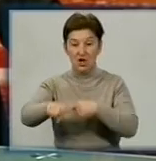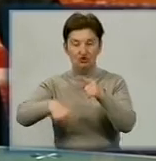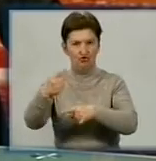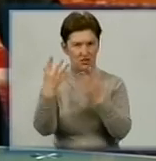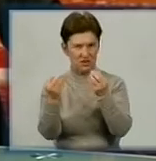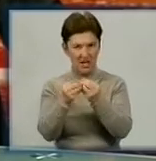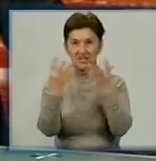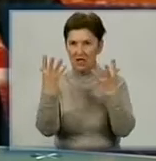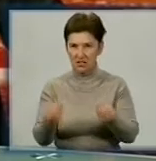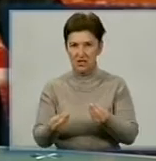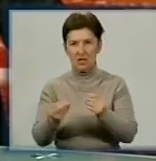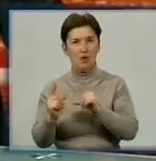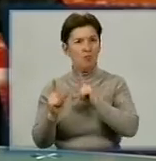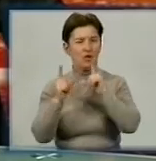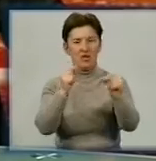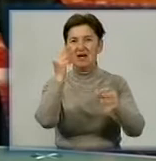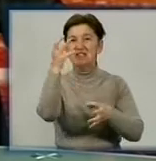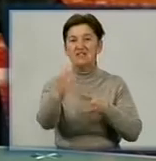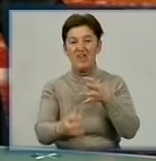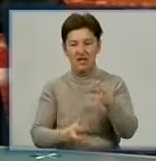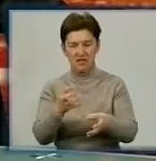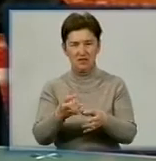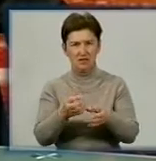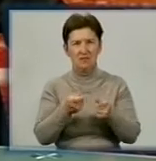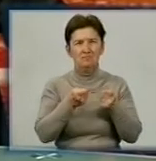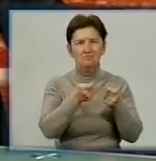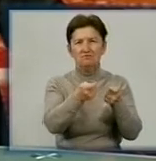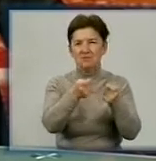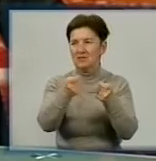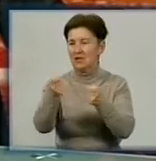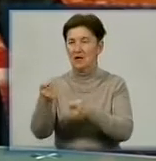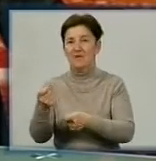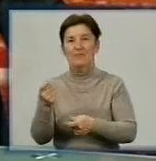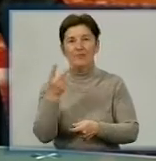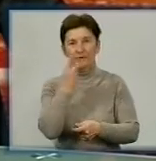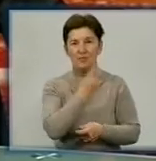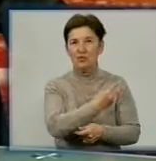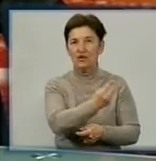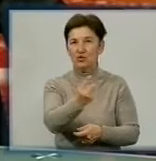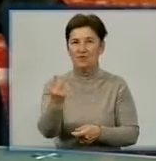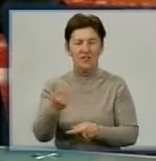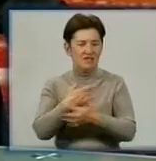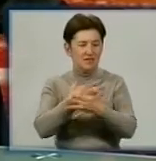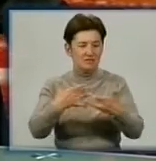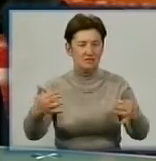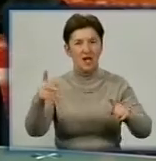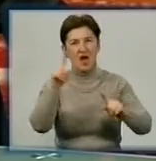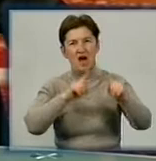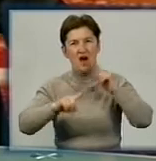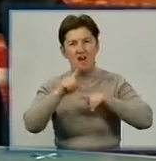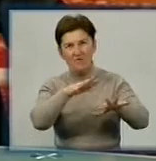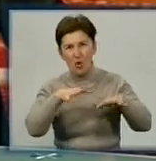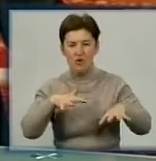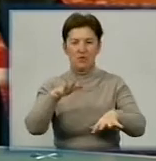поїхав подорожувати світом і відвідував всі можливі форуми міжнародні, інвестиційні,